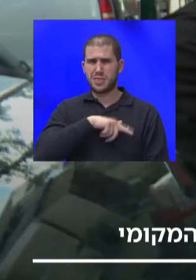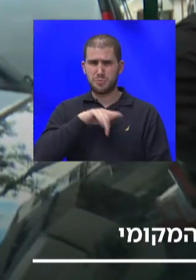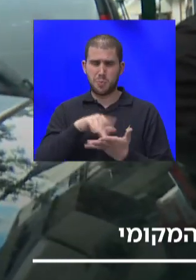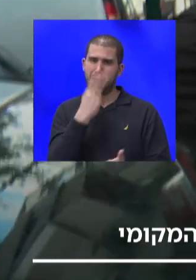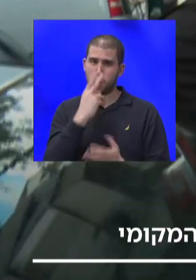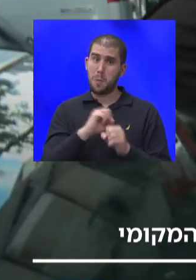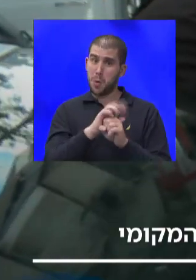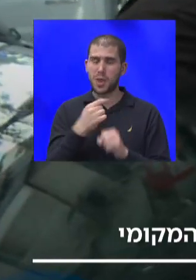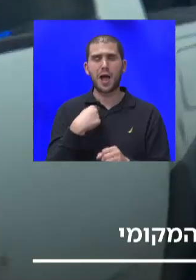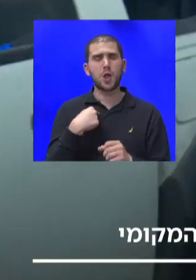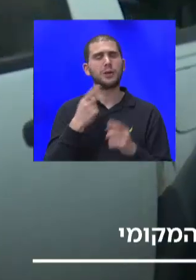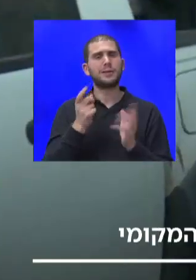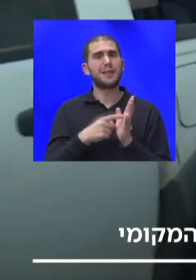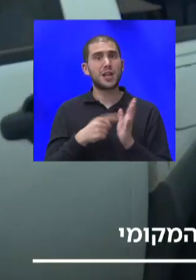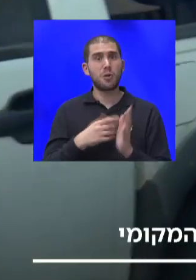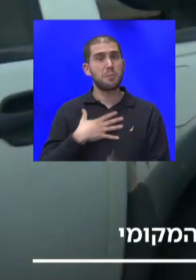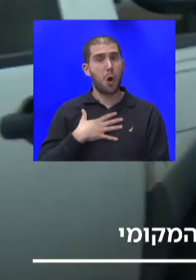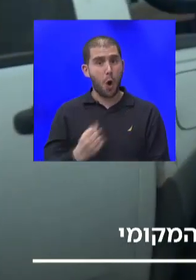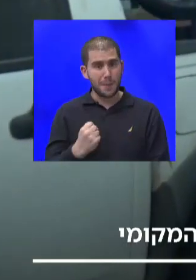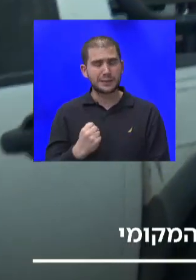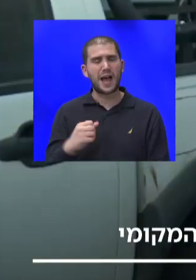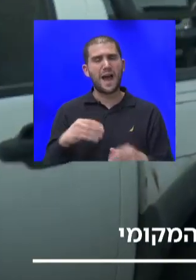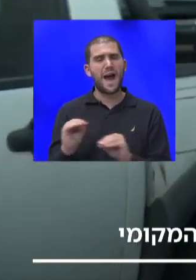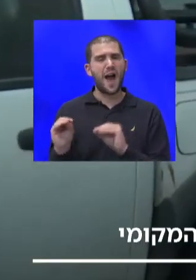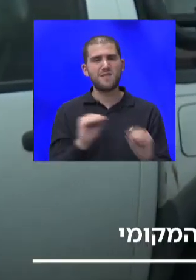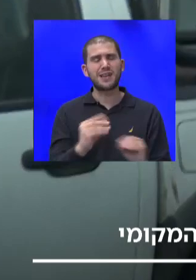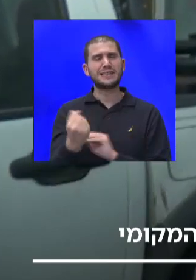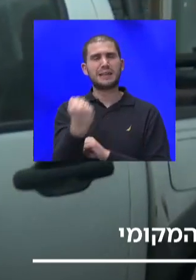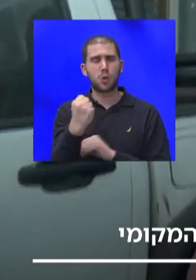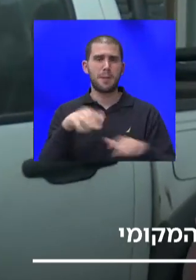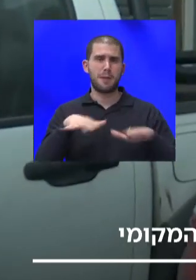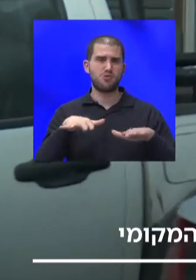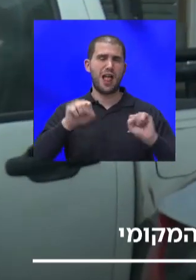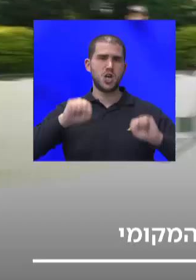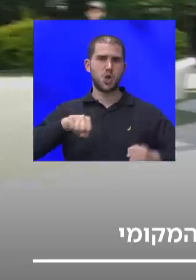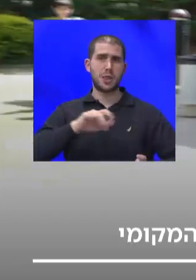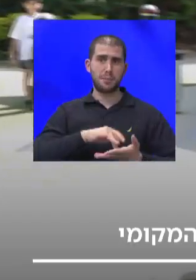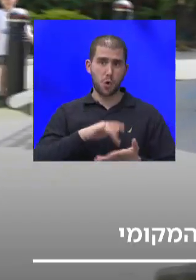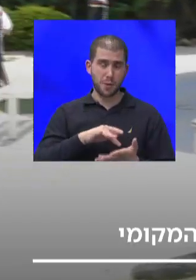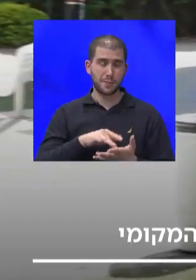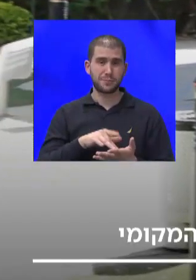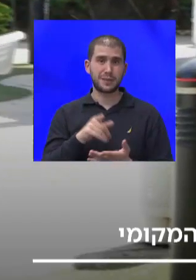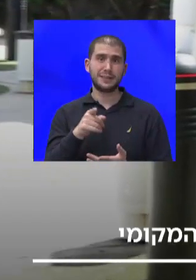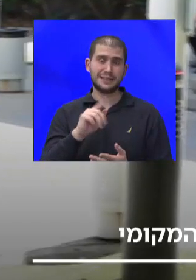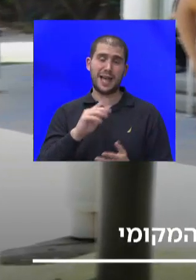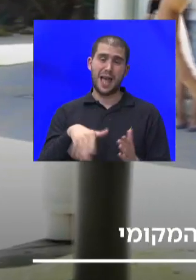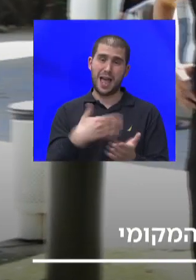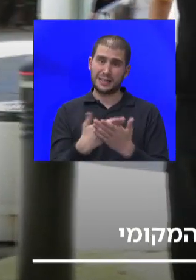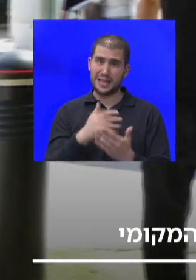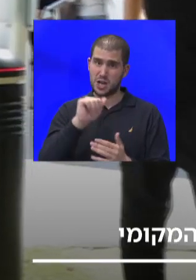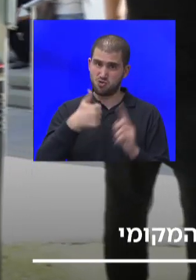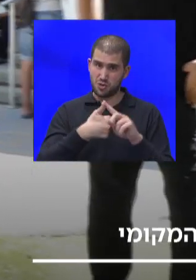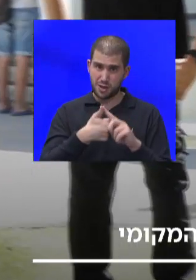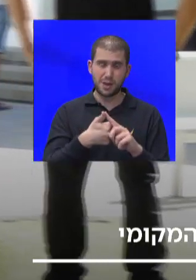מאוד דמית של העברת סמכויות מהממשלה לשלטון המקומי. זו ההמלצה הראשונה, ההמלצה שנייה בכדי... אז כשאנחנו מדברים על